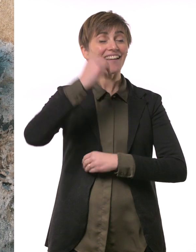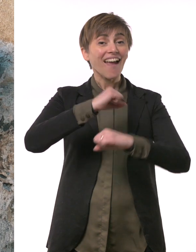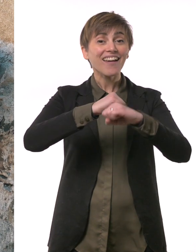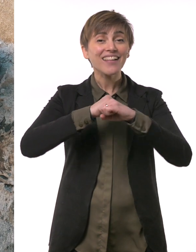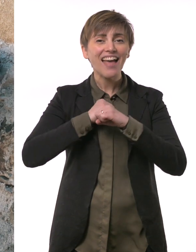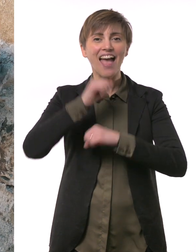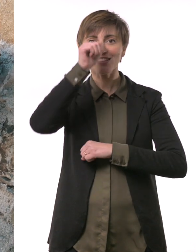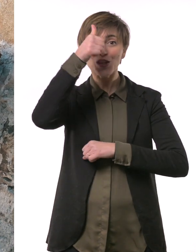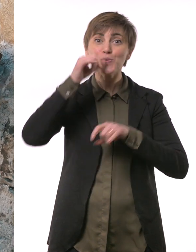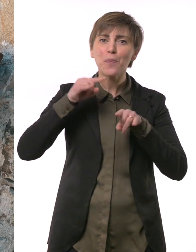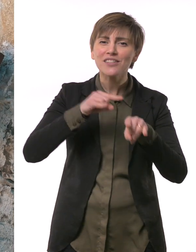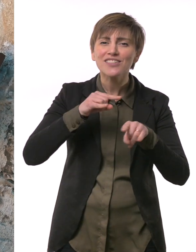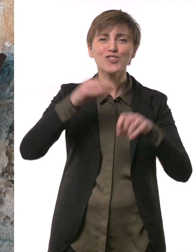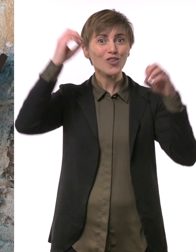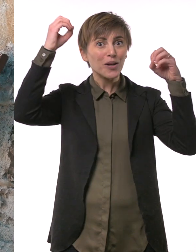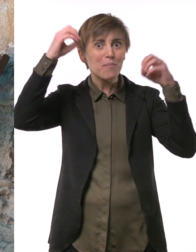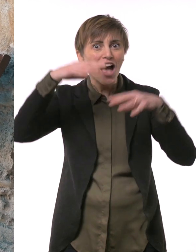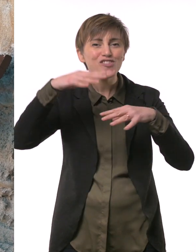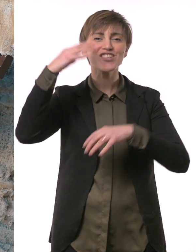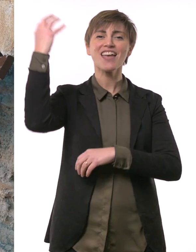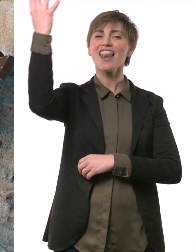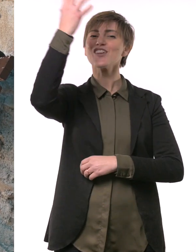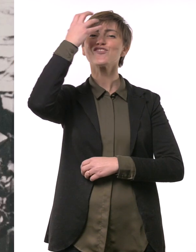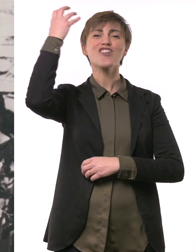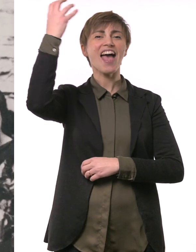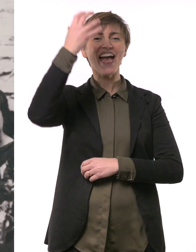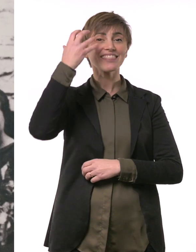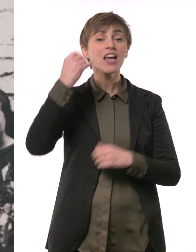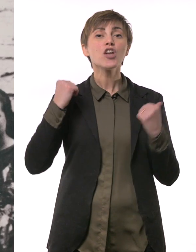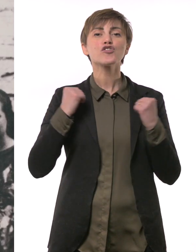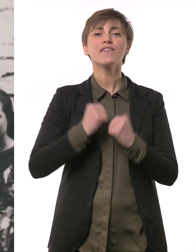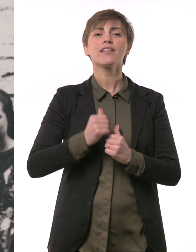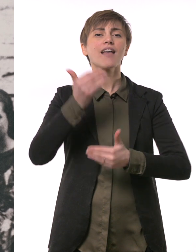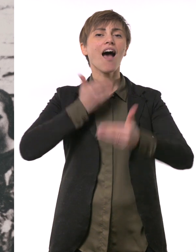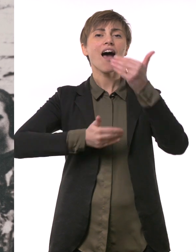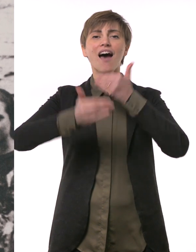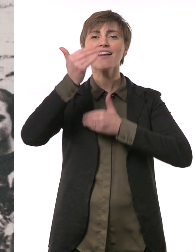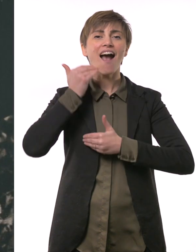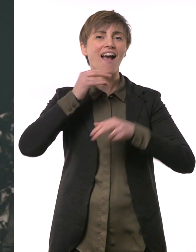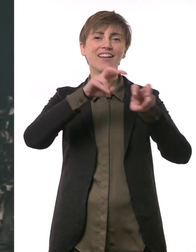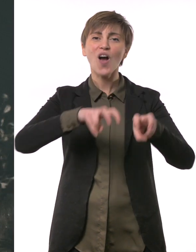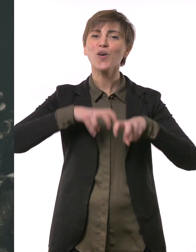e anche leggende di questa civiltà arcaica, contadina e sacra.